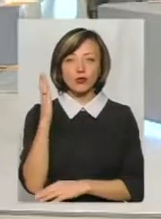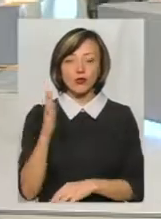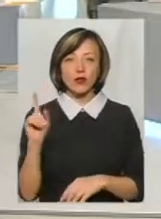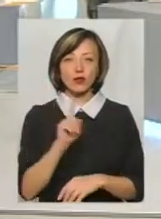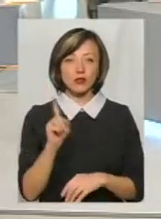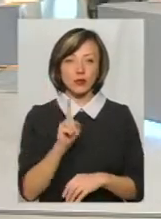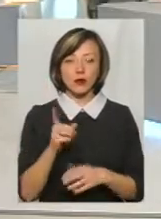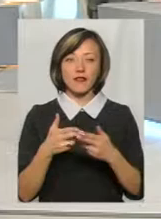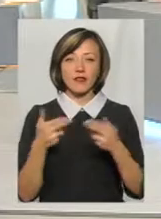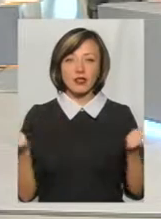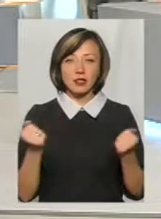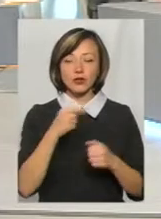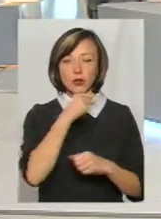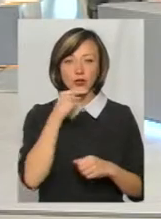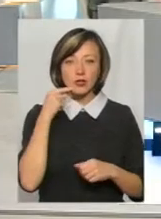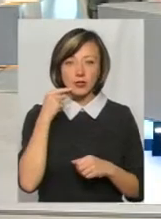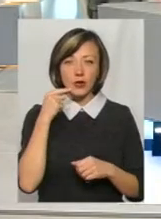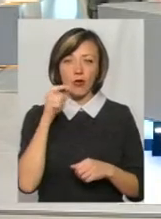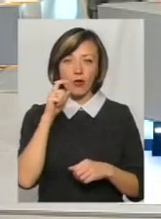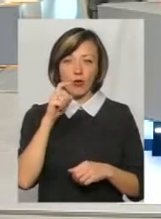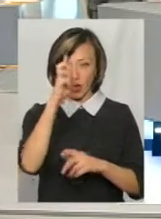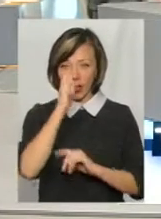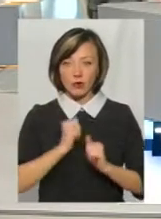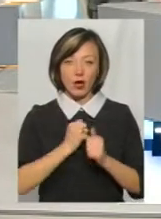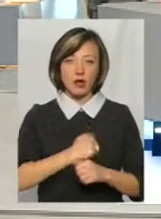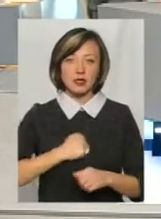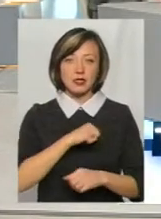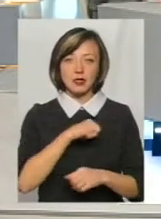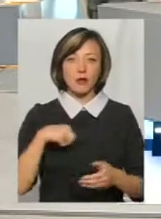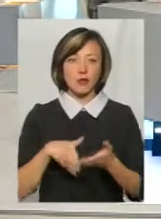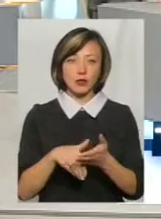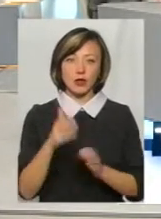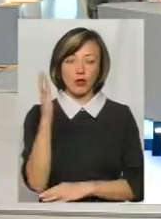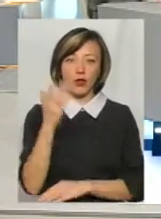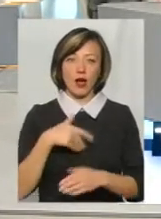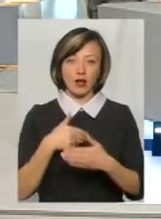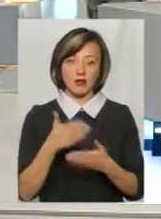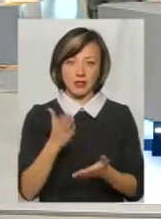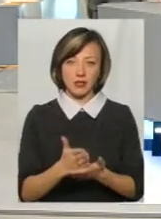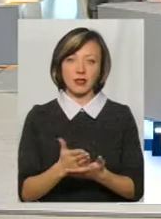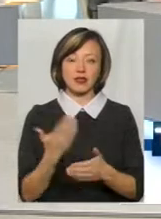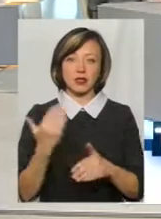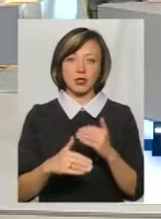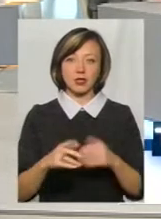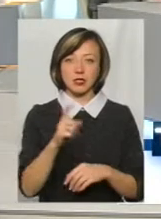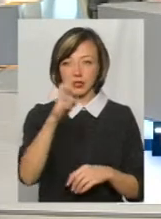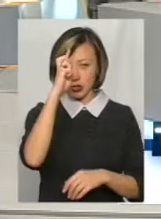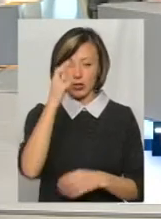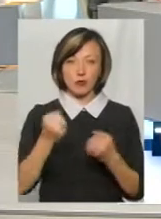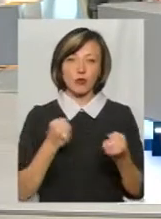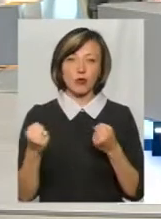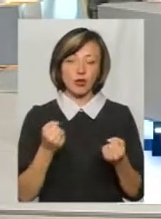визнати Росію країною агресором. Самопоміщ не голосувала, і їх активісти там є, вже за державу борються.